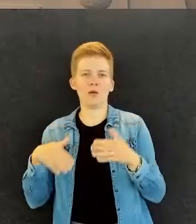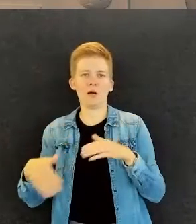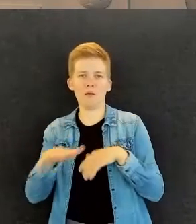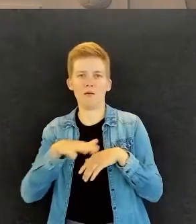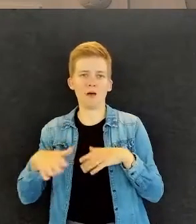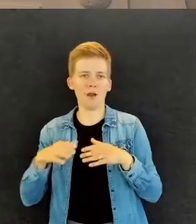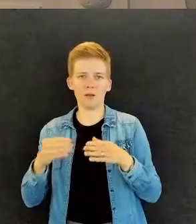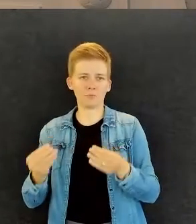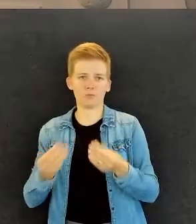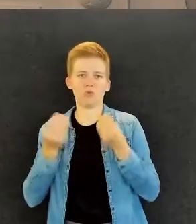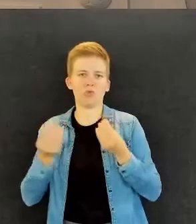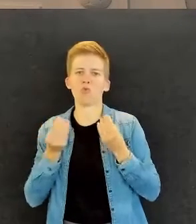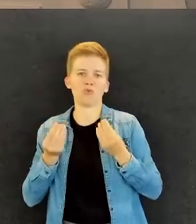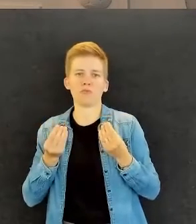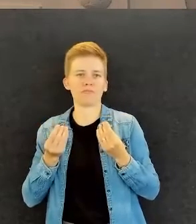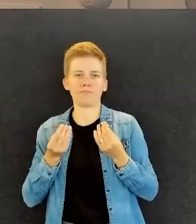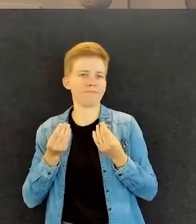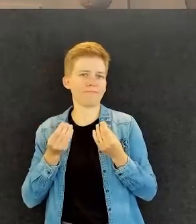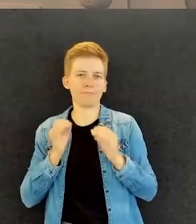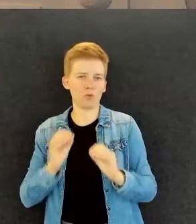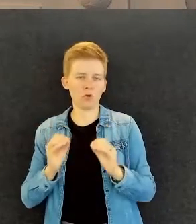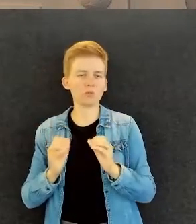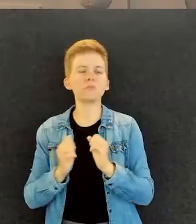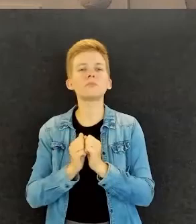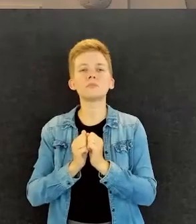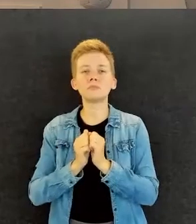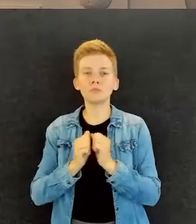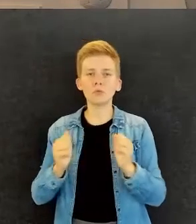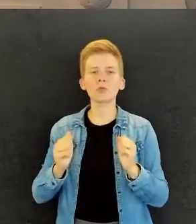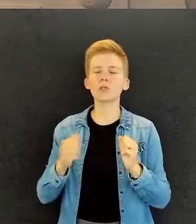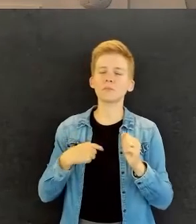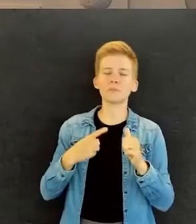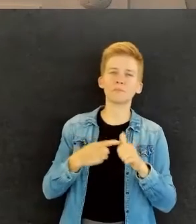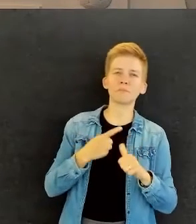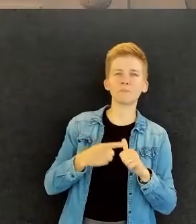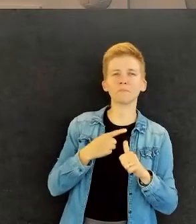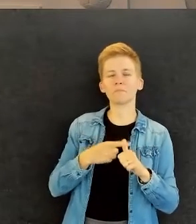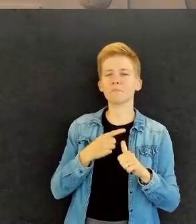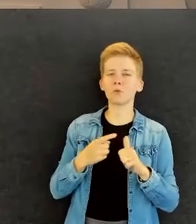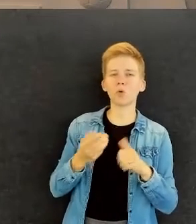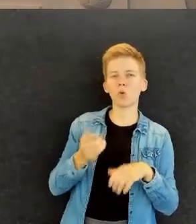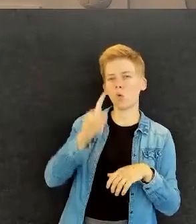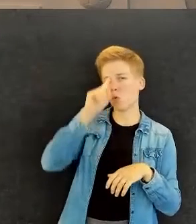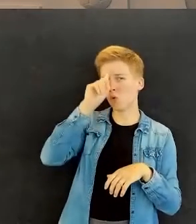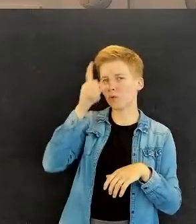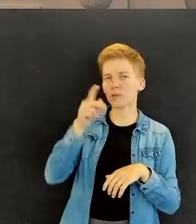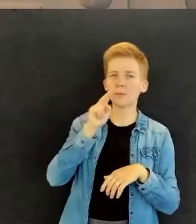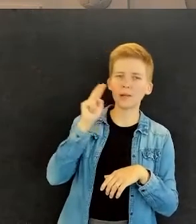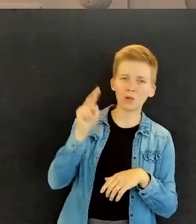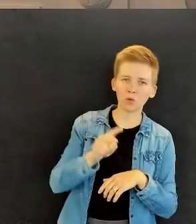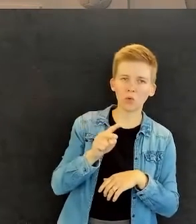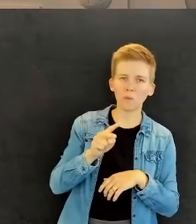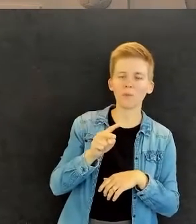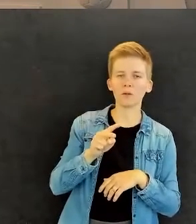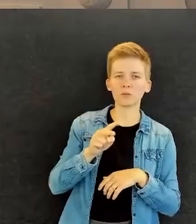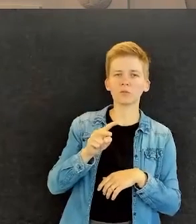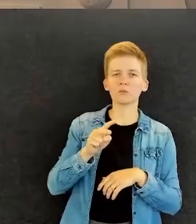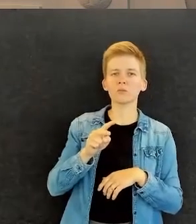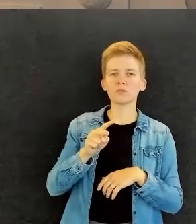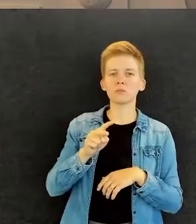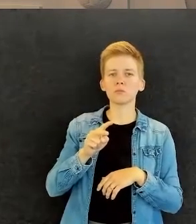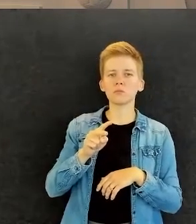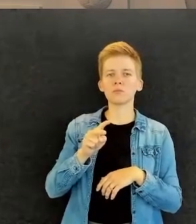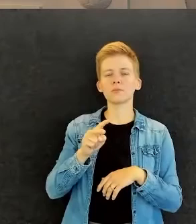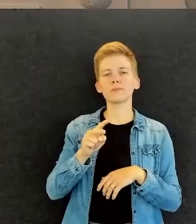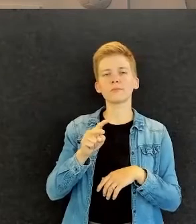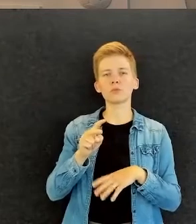vaikuttaa, vaan ihan muuten. Mutta kaiken kaikkiaan mä lähtisin aika paljon sieltä osaamiseen ja sitä kautta, että on niitä